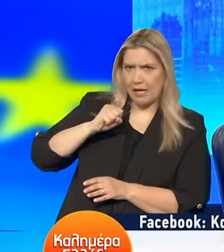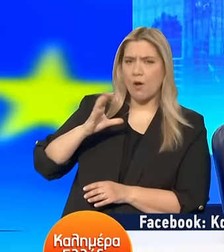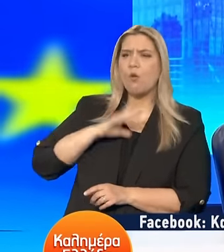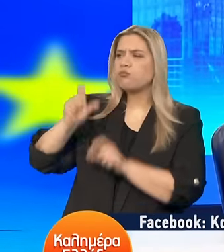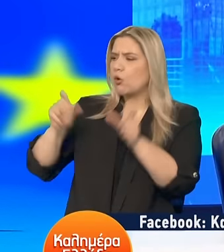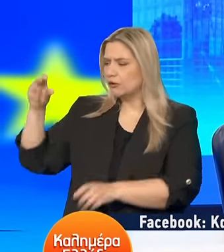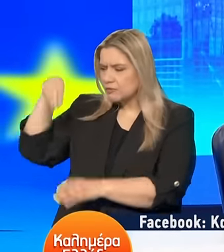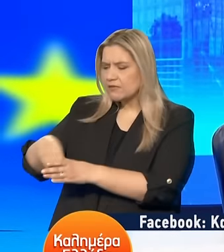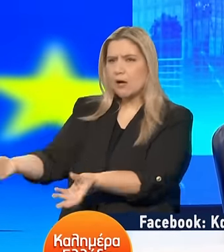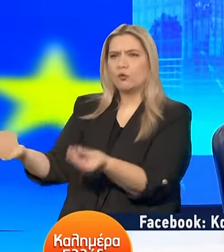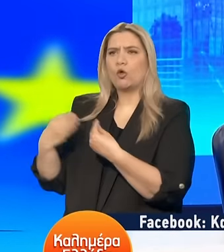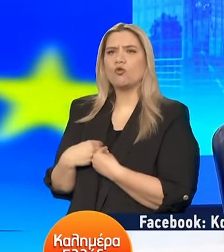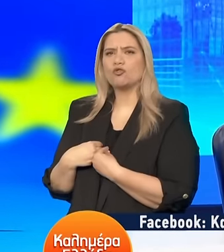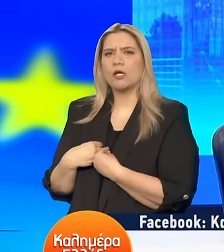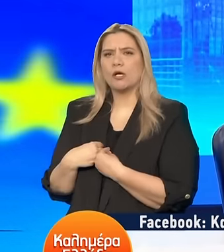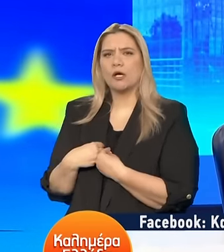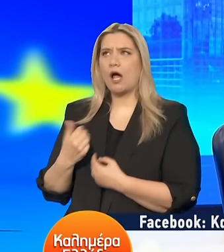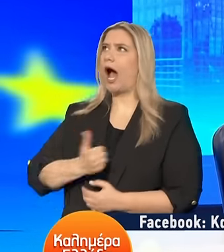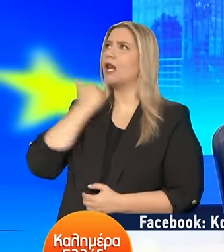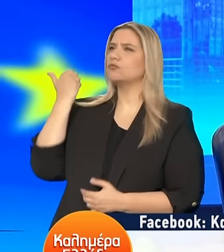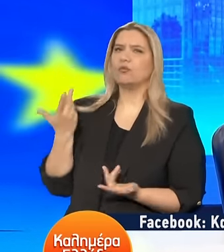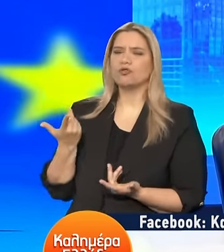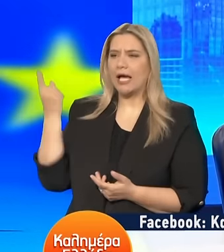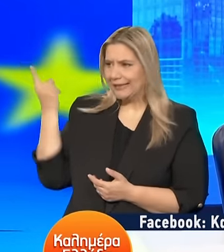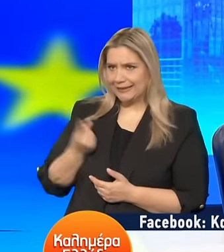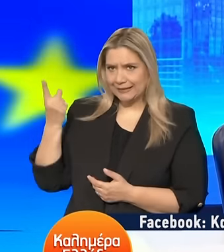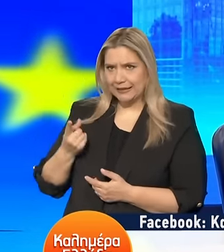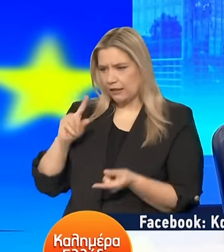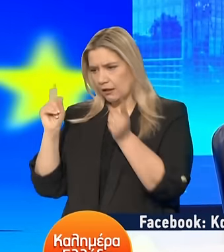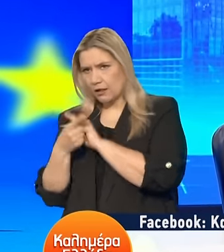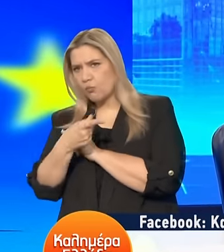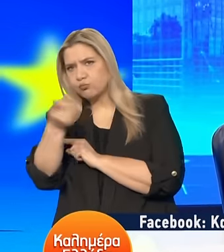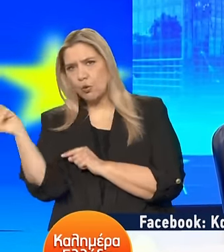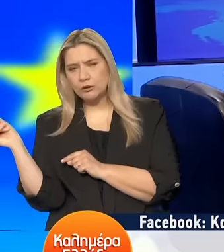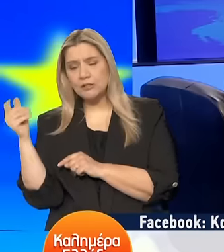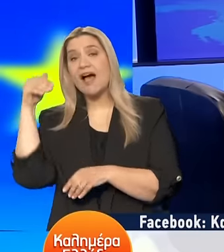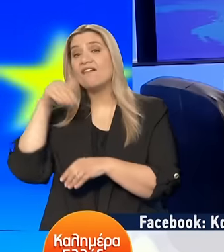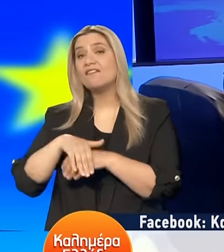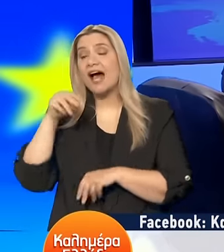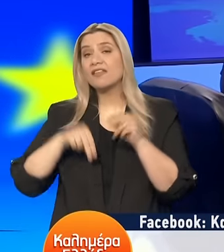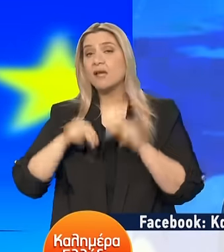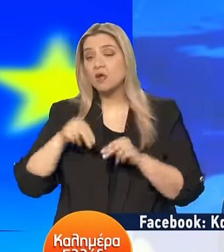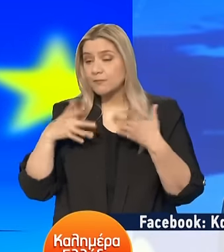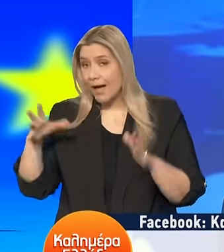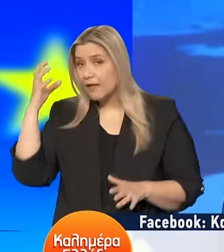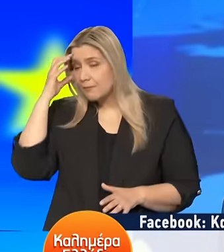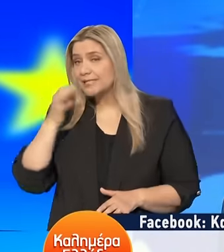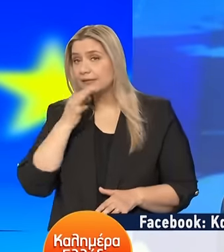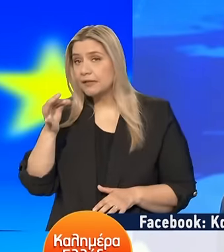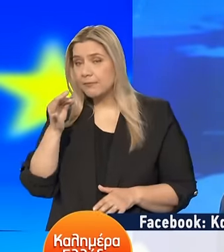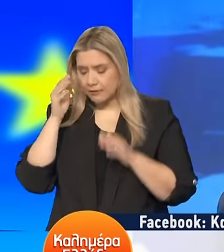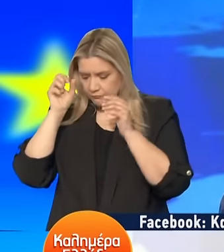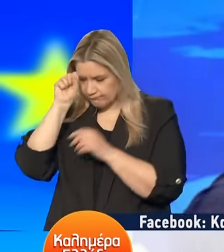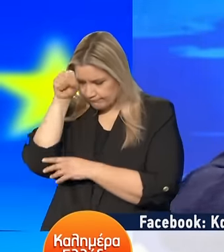Άρα η κριτική αυτή πηγαίνει στους πολίτες Από το βράδυ των εκλογών Έχω πει Θυμάστε τη δήλωσή μου Το κεφάλι κάτω